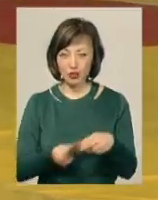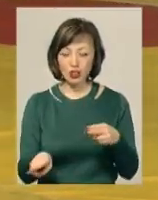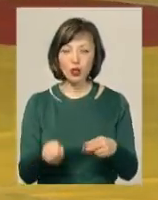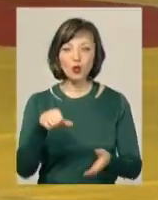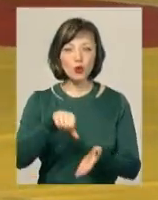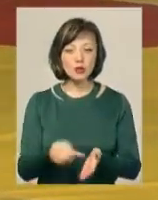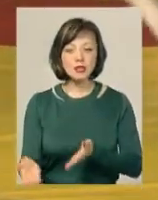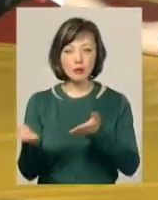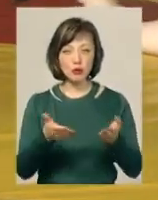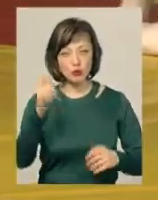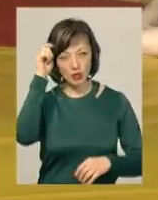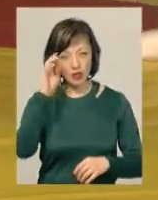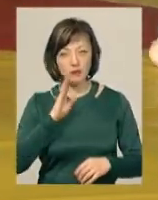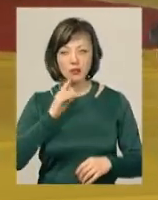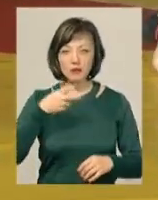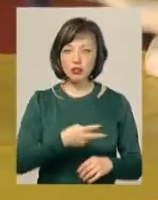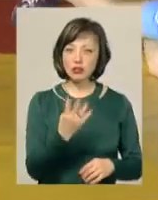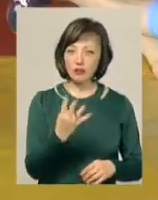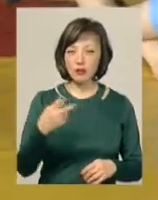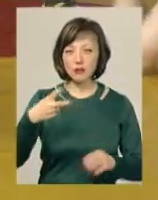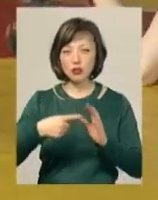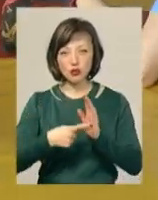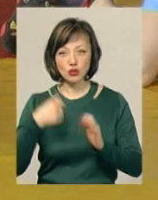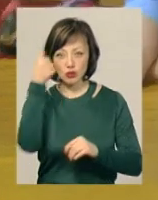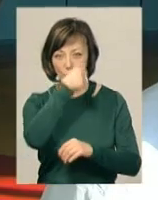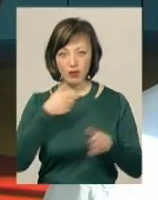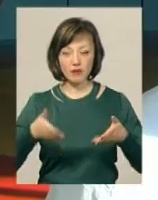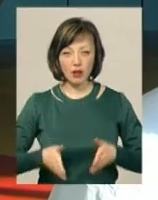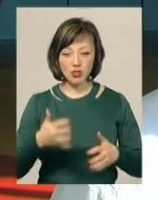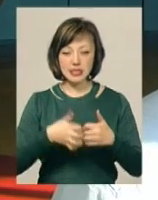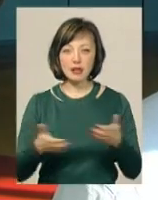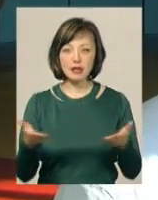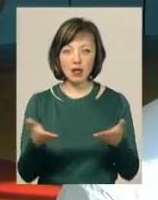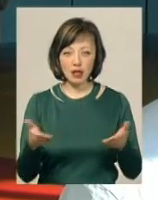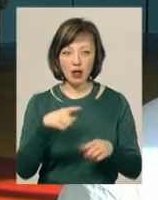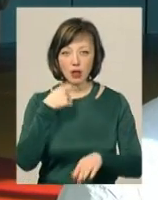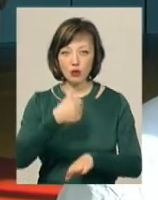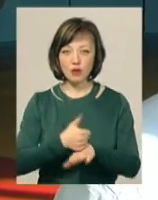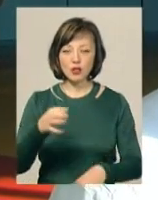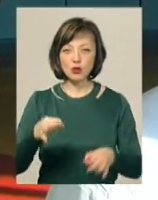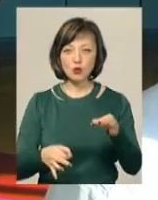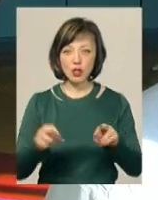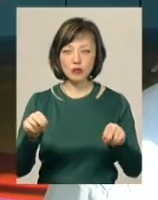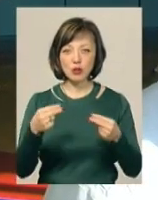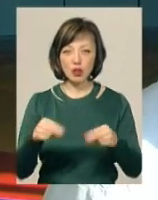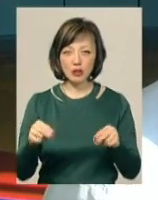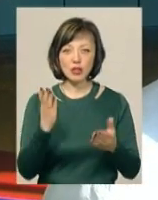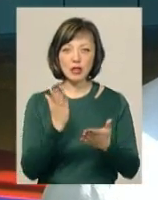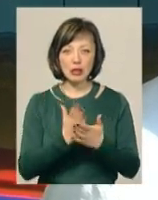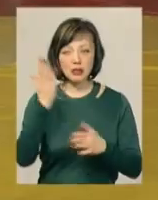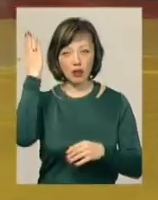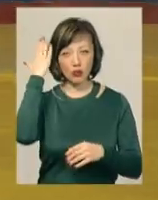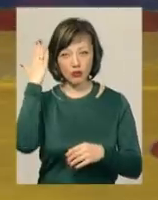участі ж запрошувалися юники і дівчата 2004-2006 років народження. Серед яких, каже головний суддя чемпіонату Юрій Дячок, є